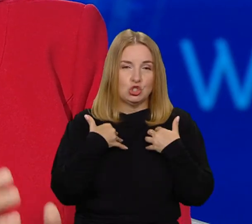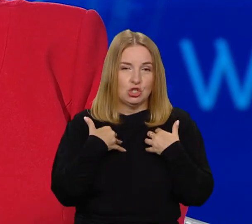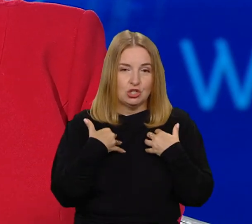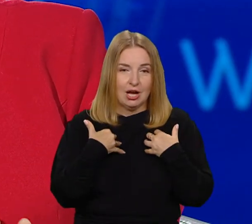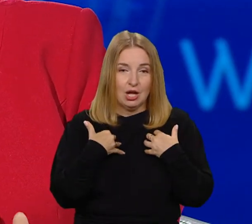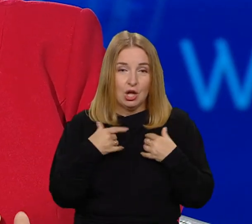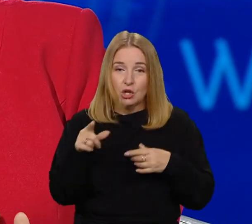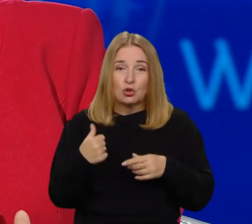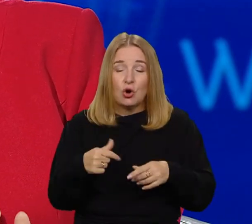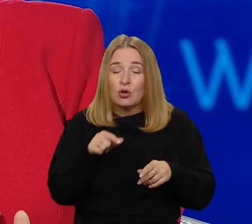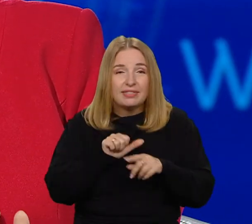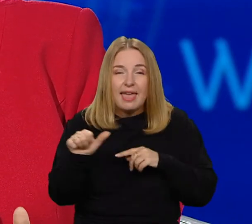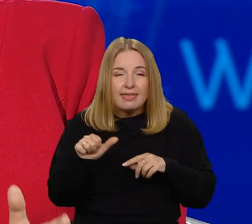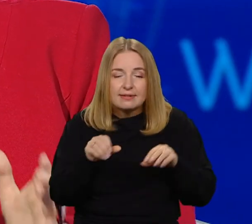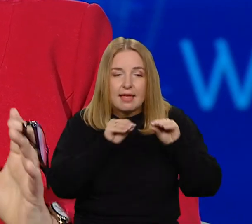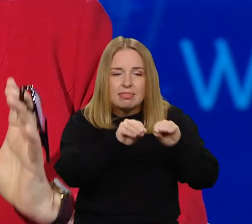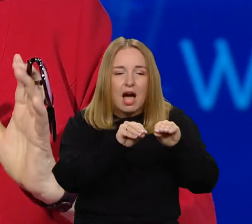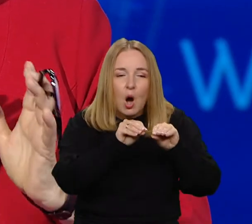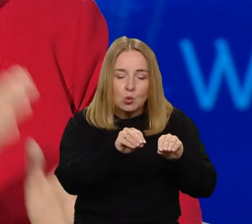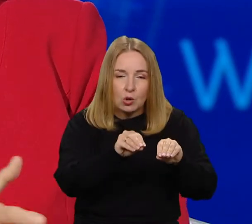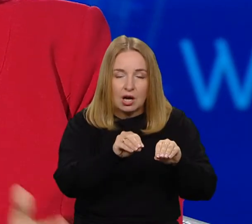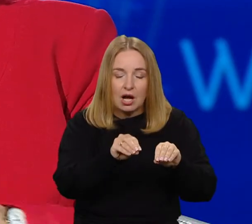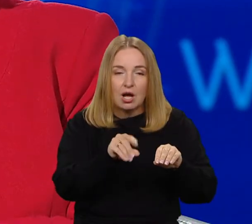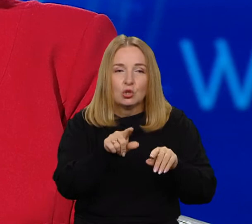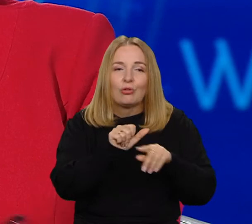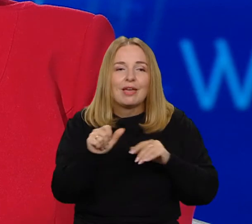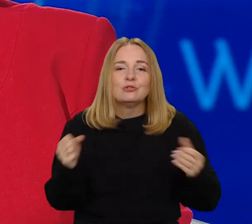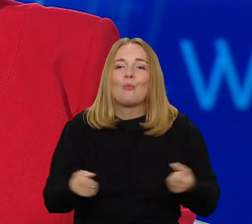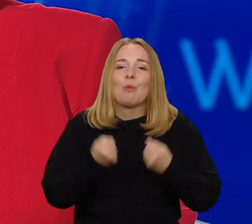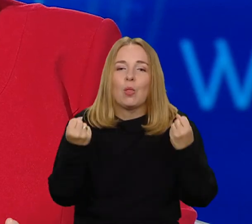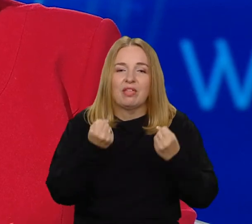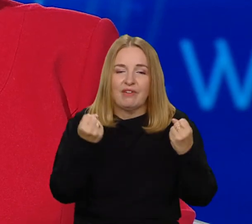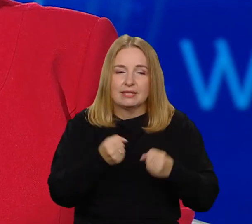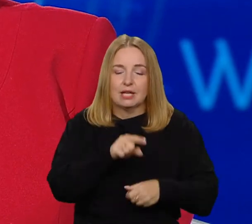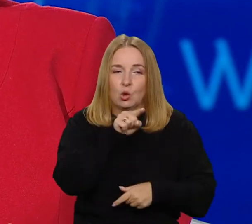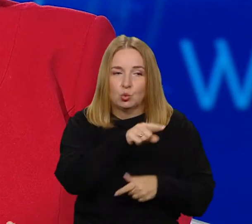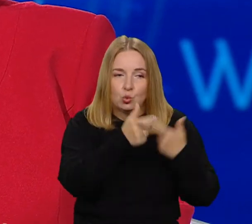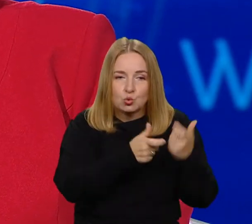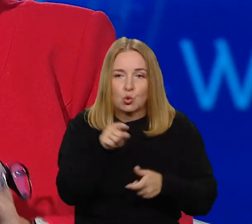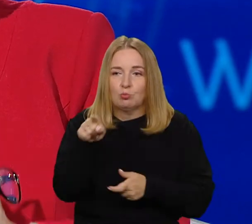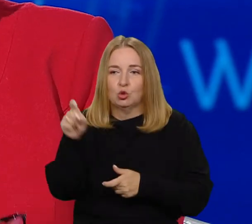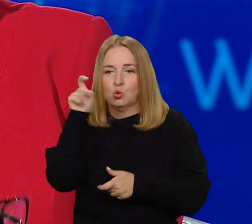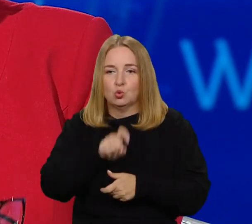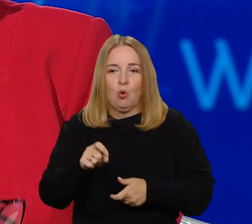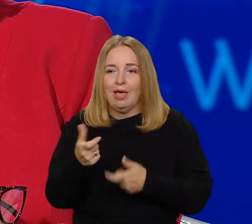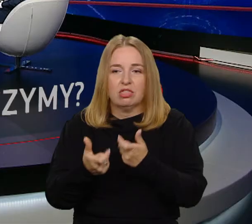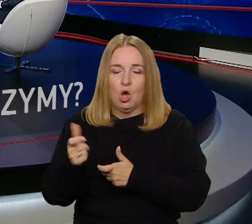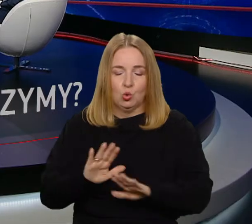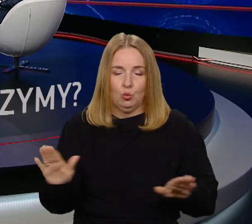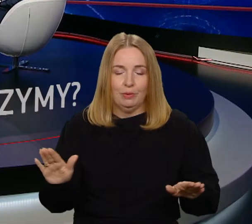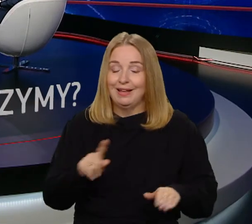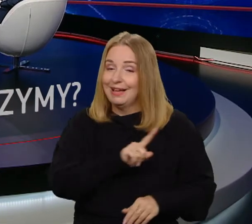wpajanych wartości i motywacji, żeby iść za tymi, a unikać tych, które są złe. Oni mają mieć